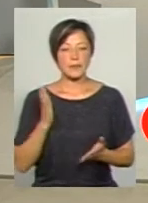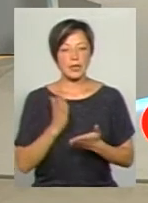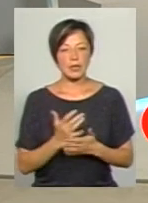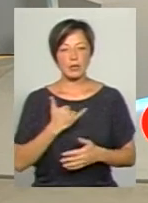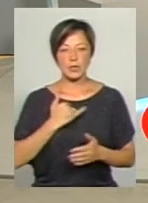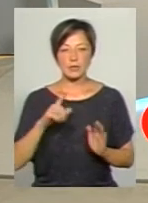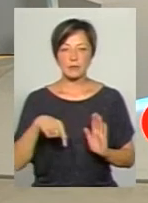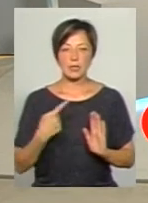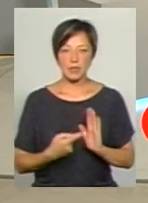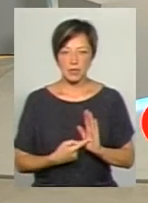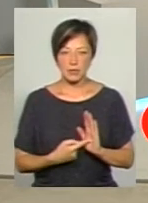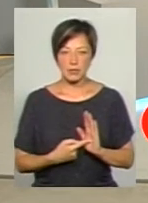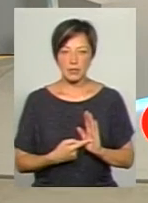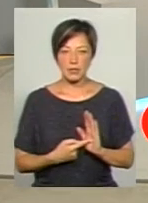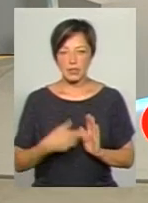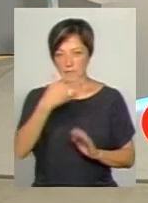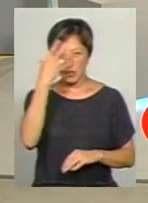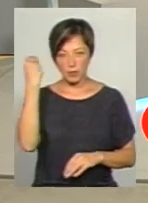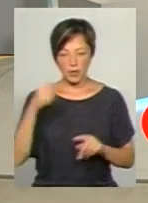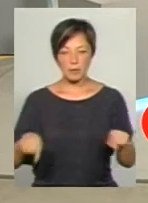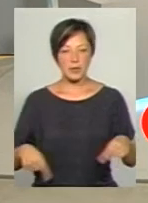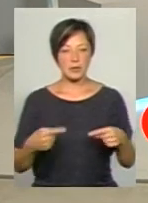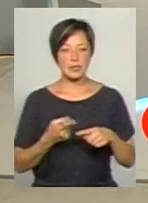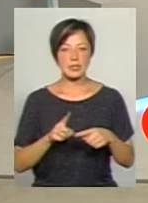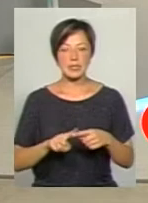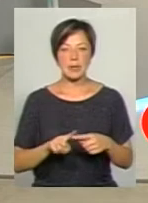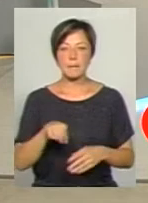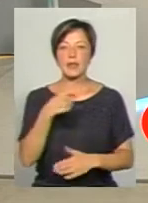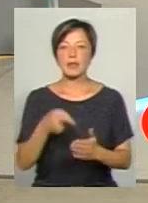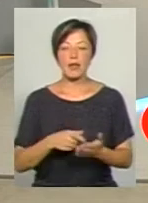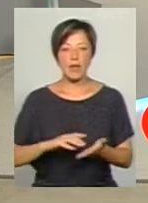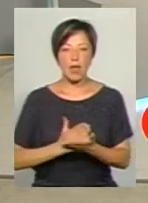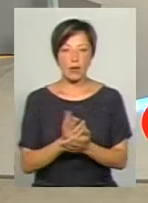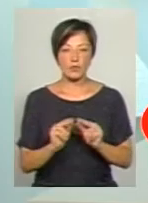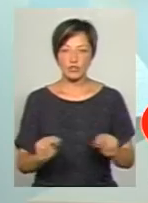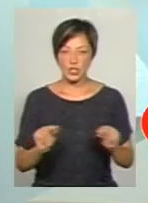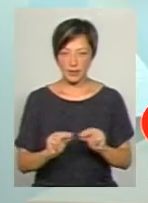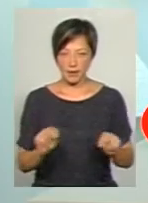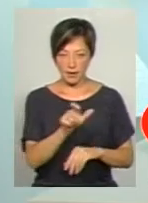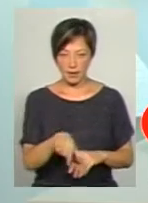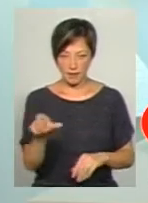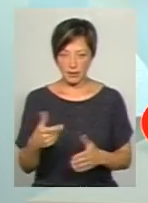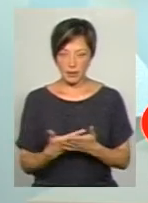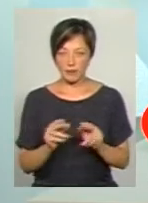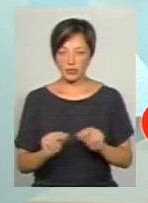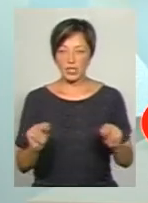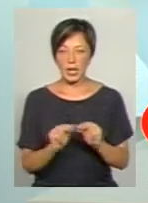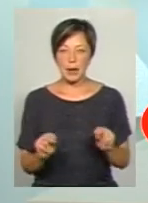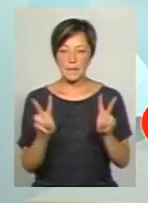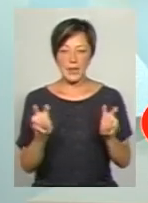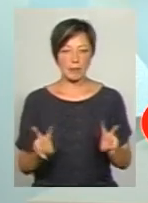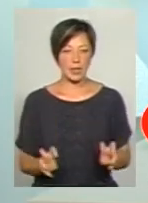забувають піднімати, це питання якості вчителів. Тобто, якщо ми візьмемо вчителі-предметники,